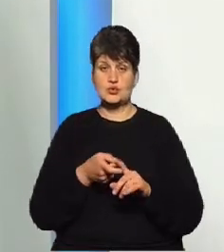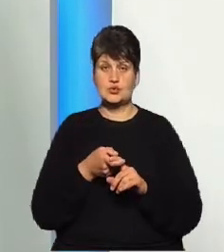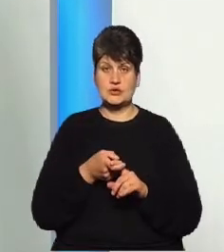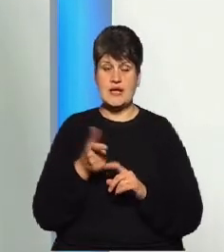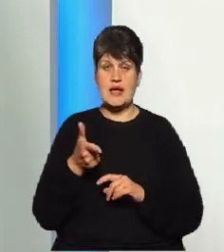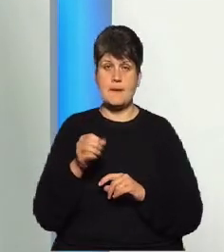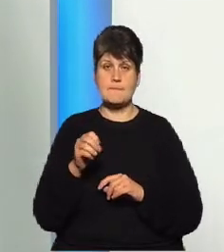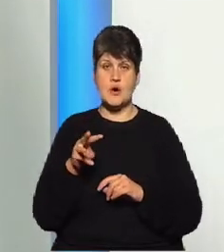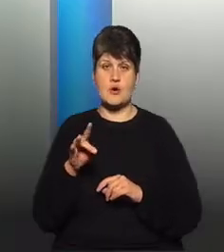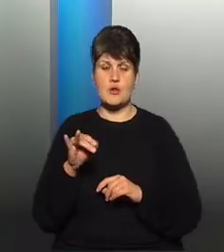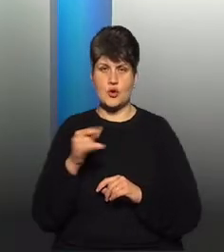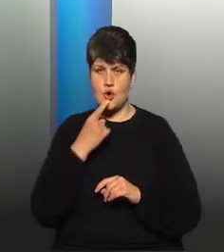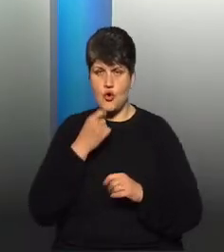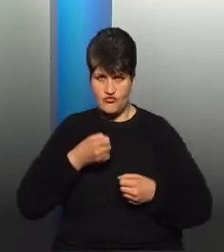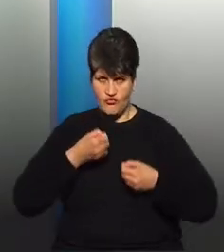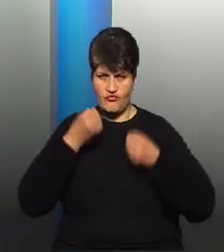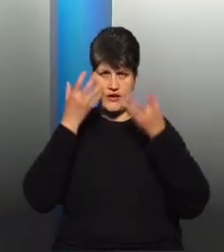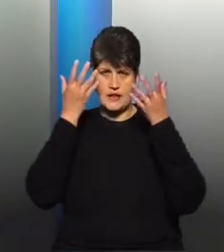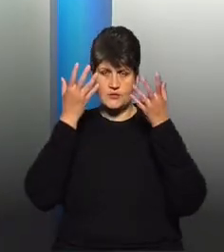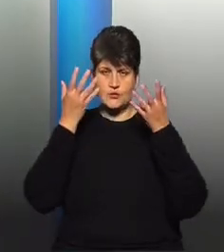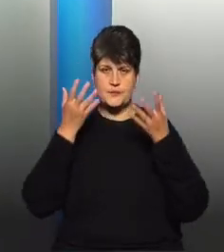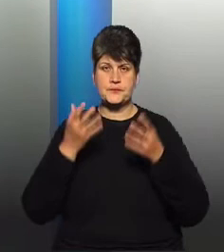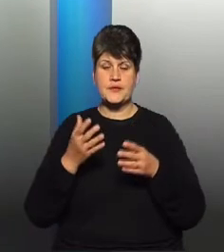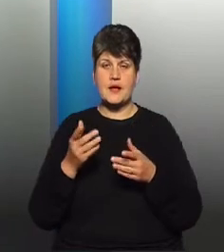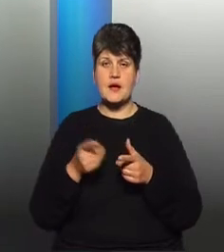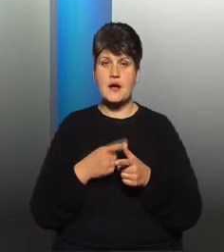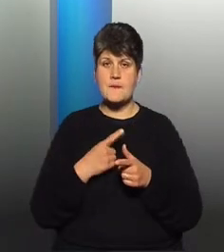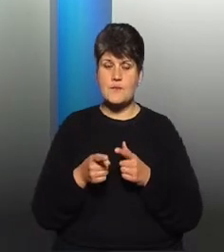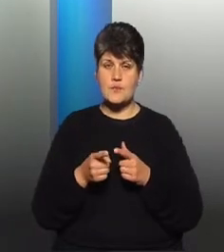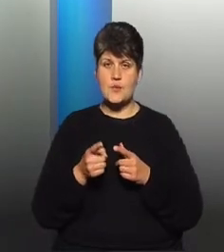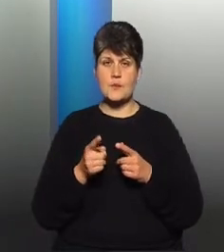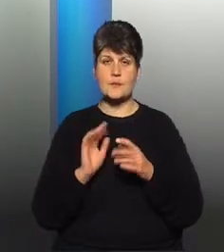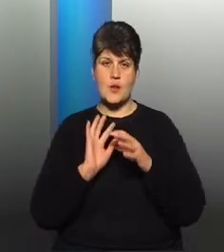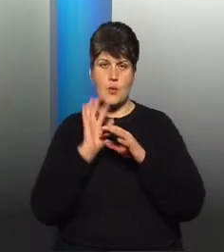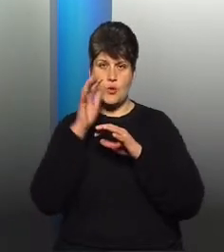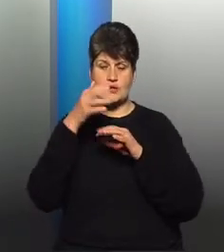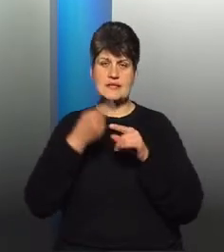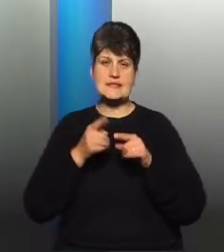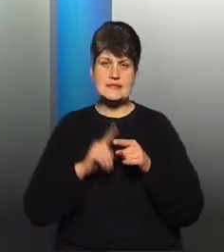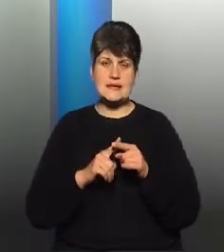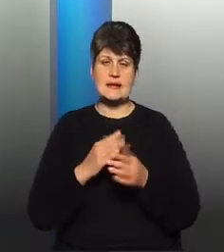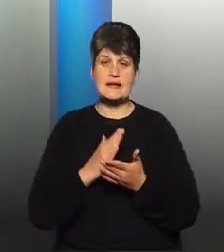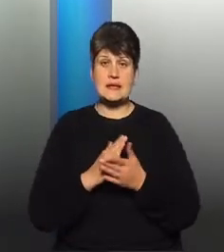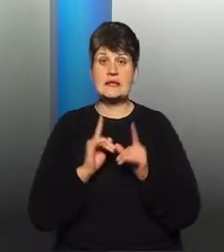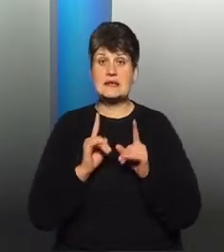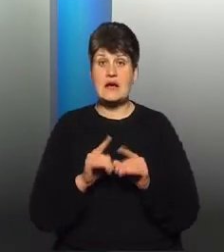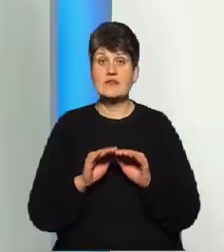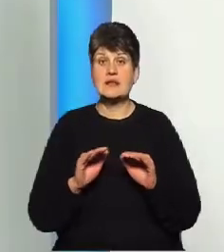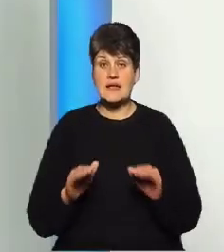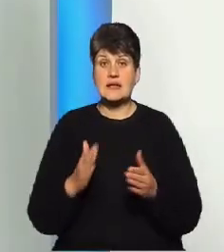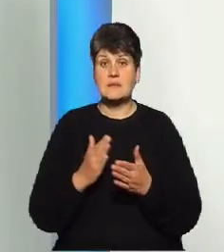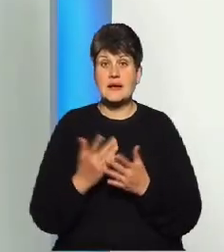крововиливу в речовину мозку або під його оболонки, то це відбувається навіть у дітей, які мають декілька днів народження.